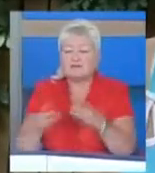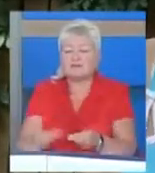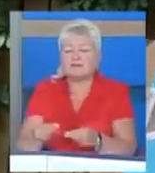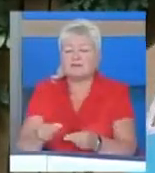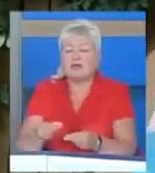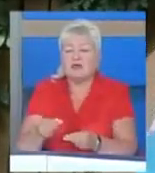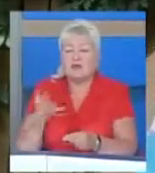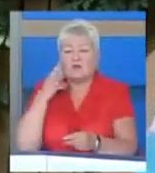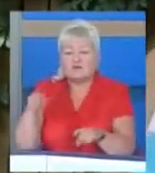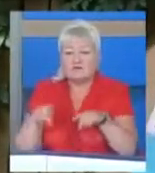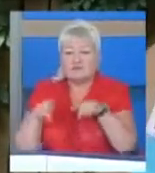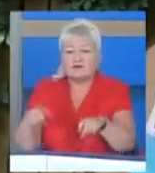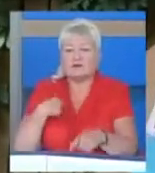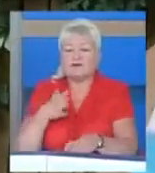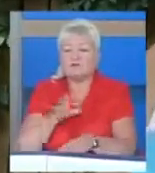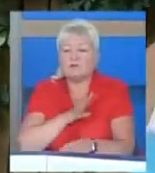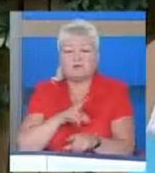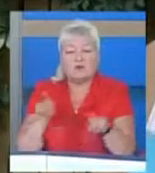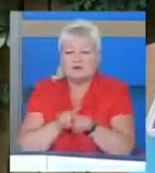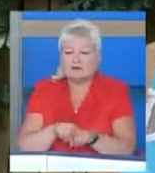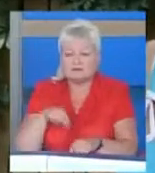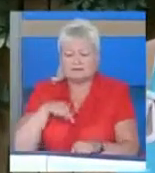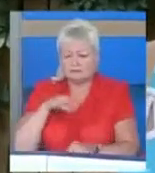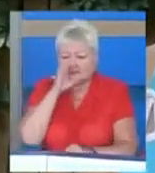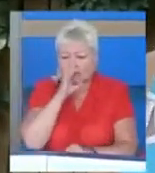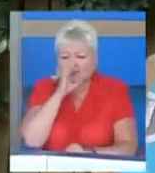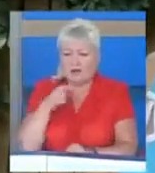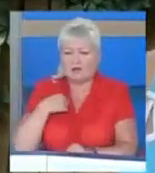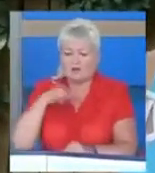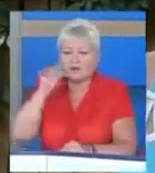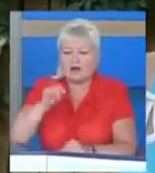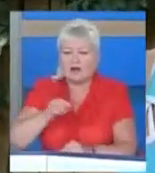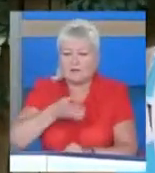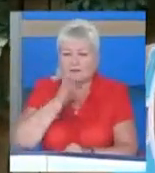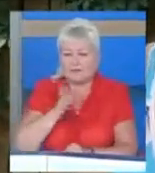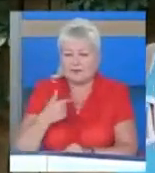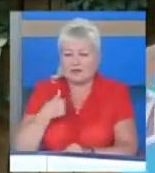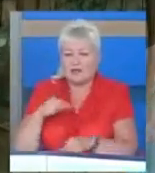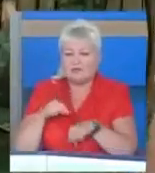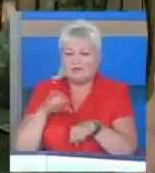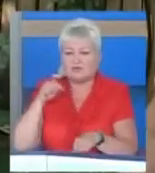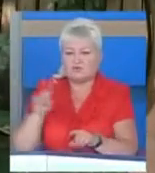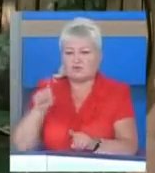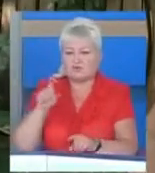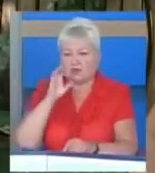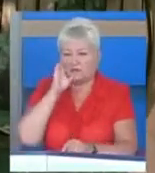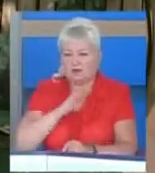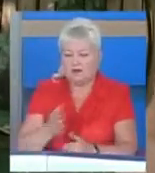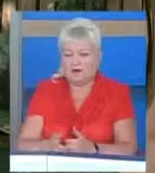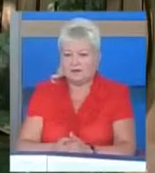погано. Я просто капля шпила, я відчувала генетично, що її в цей час сле. Вона дуже